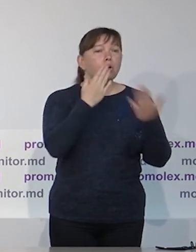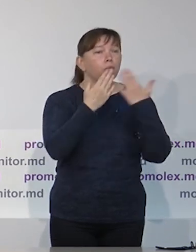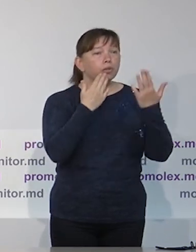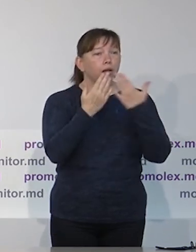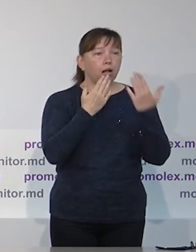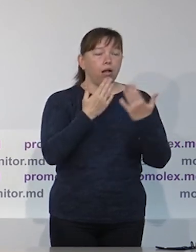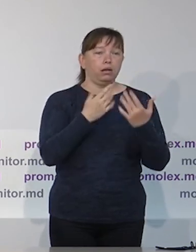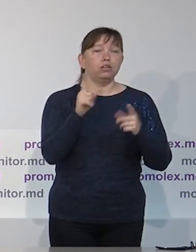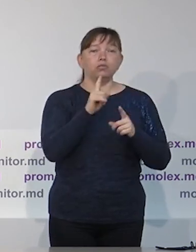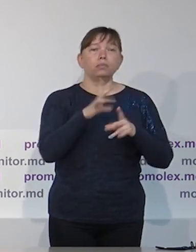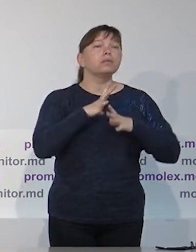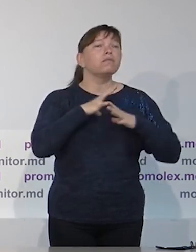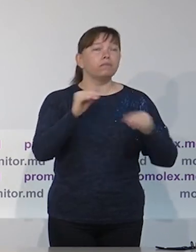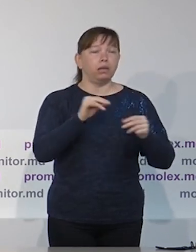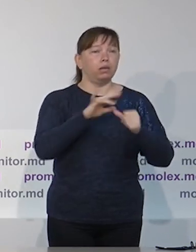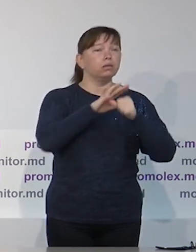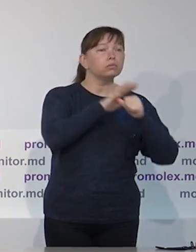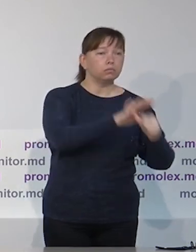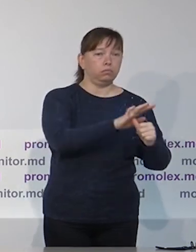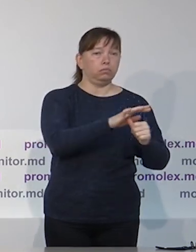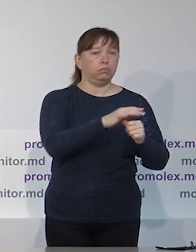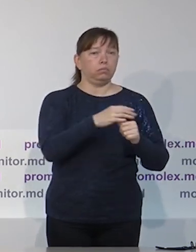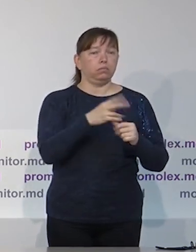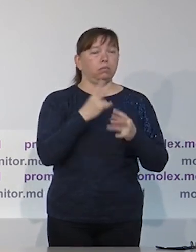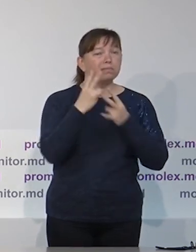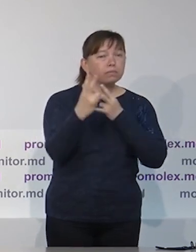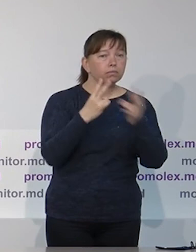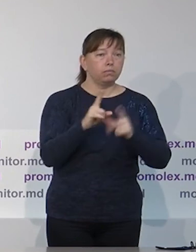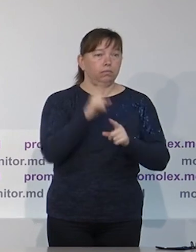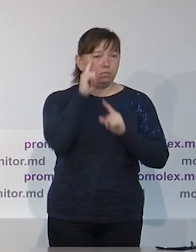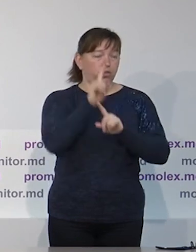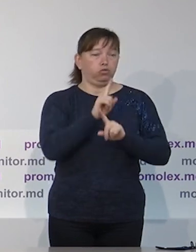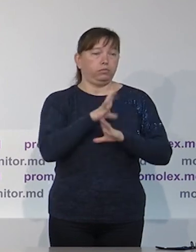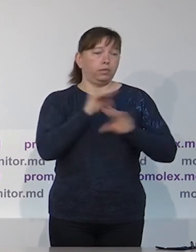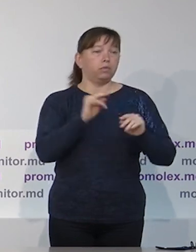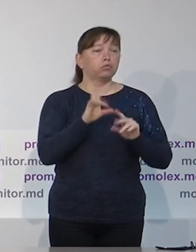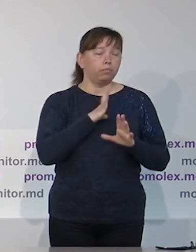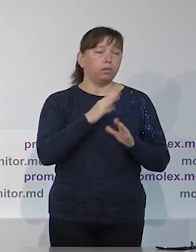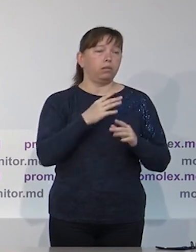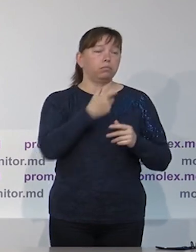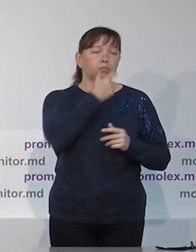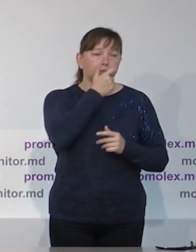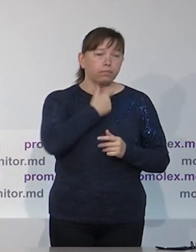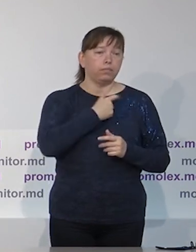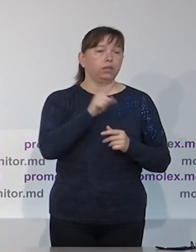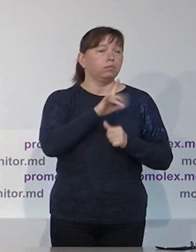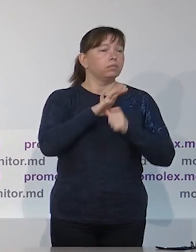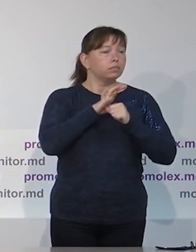соблюдали такой язык,